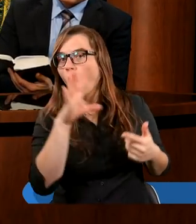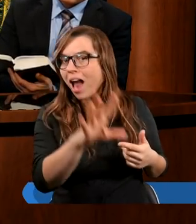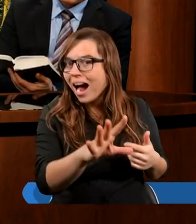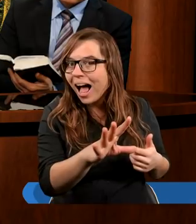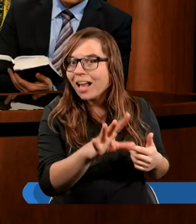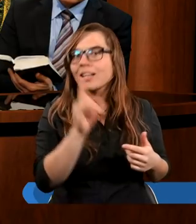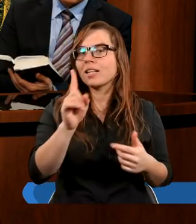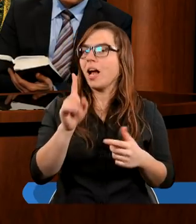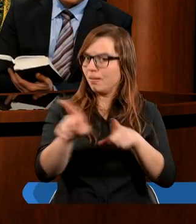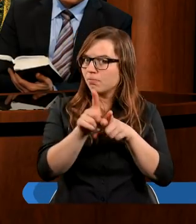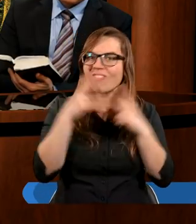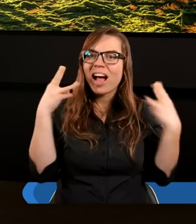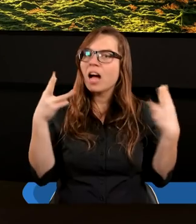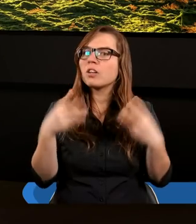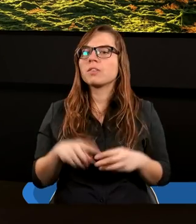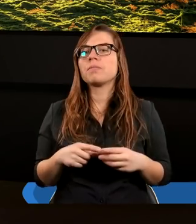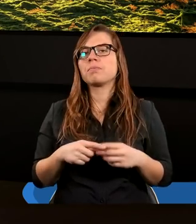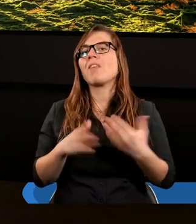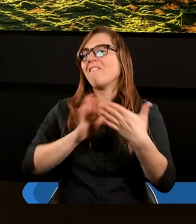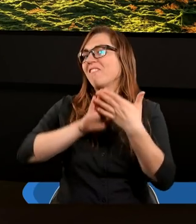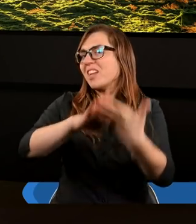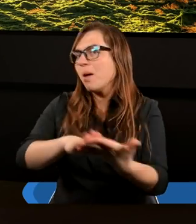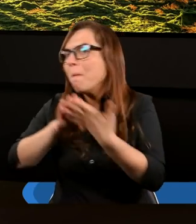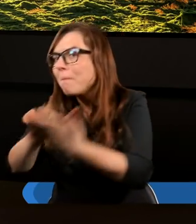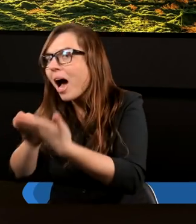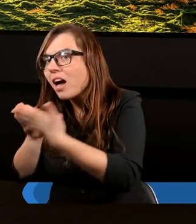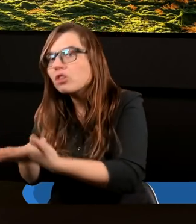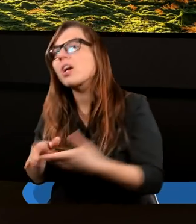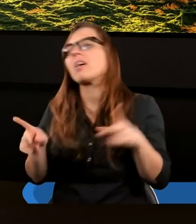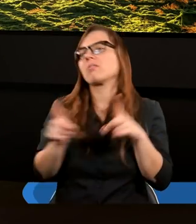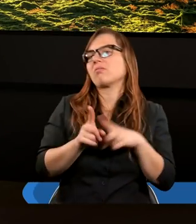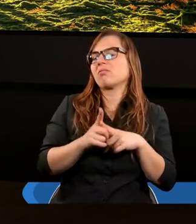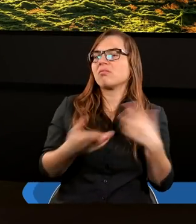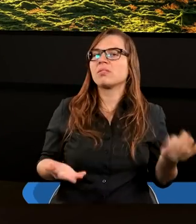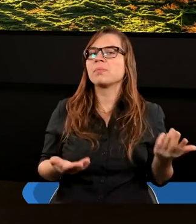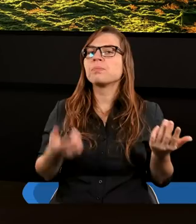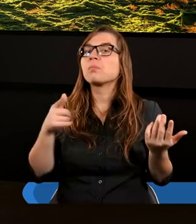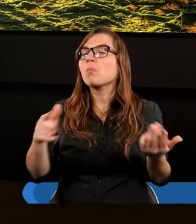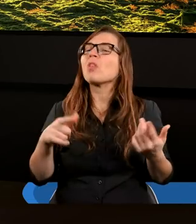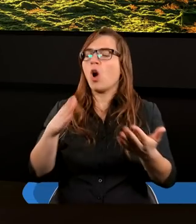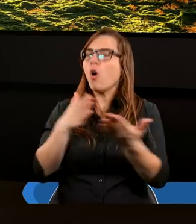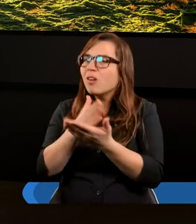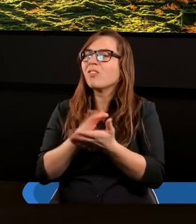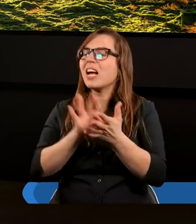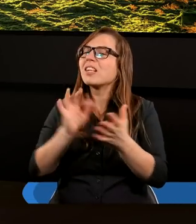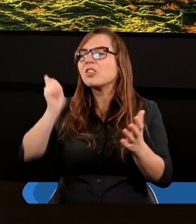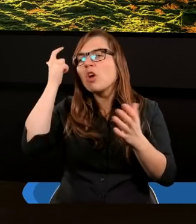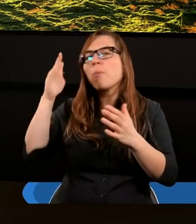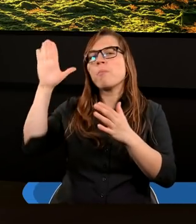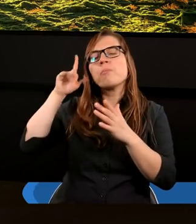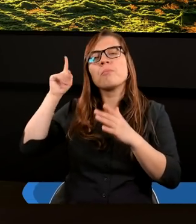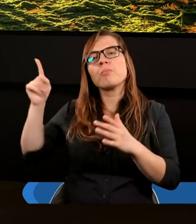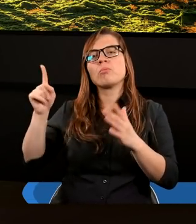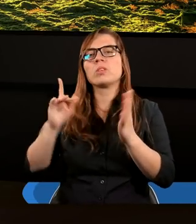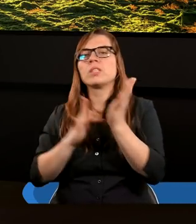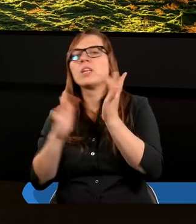Tolerancja też, wybaczanie. To wszystko, co też w Słowie Bożym Jezus i